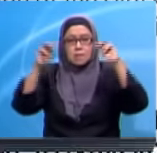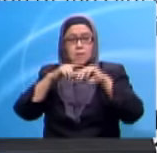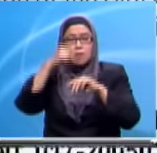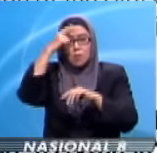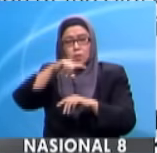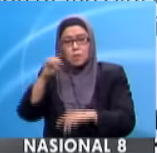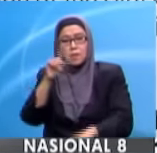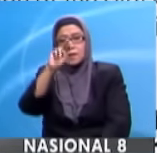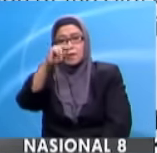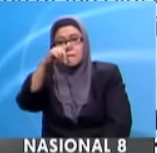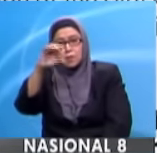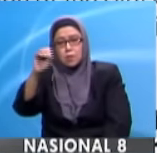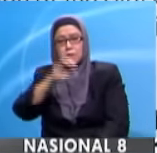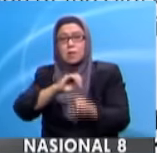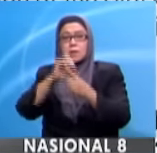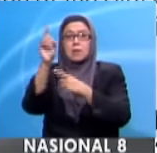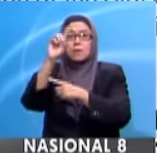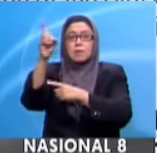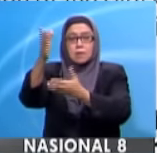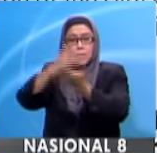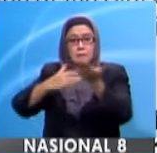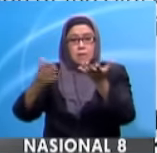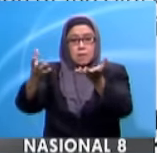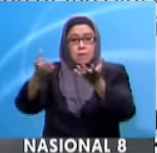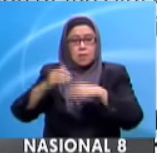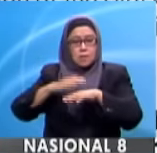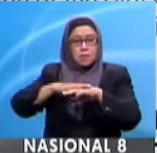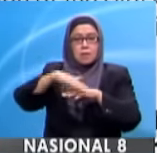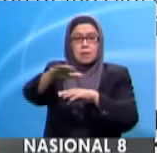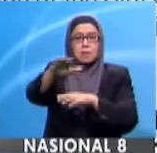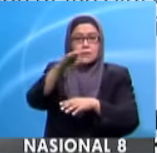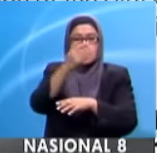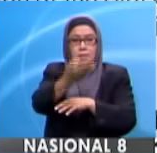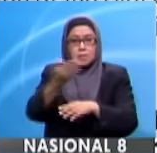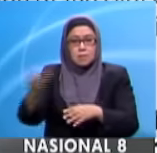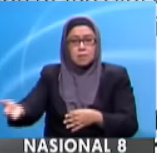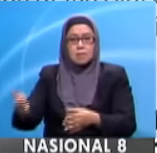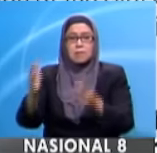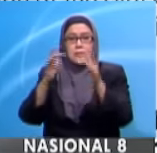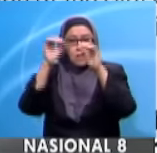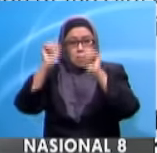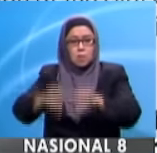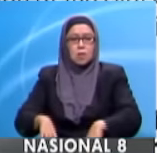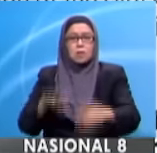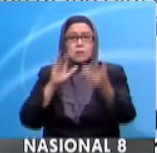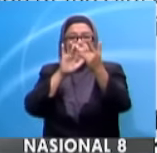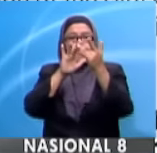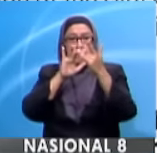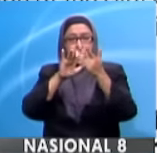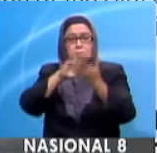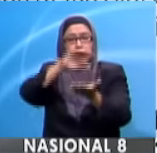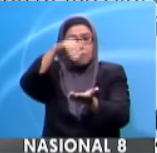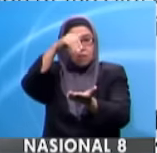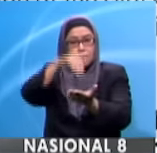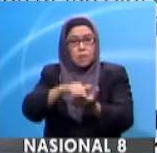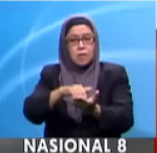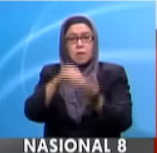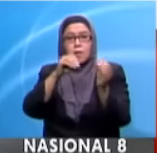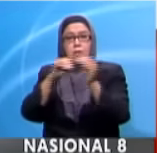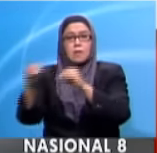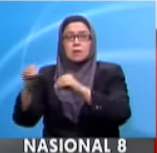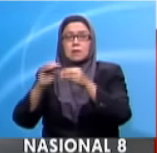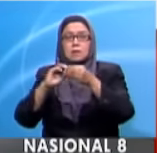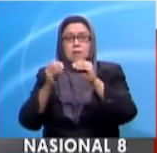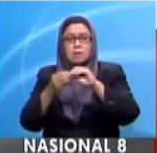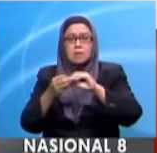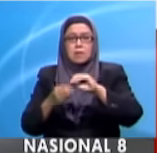bukan kerajaan NGO atau mana-mana pihak yang ingin membuat sumbangan boleh berhubung terus dengan pusat operasi pertahanan di